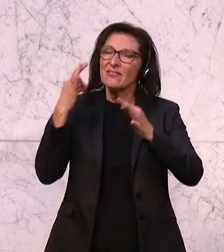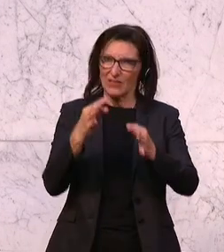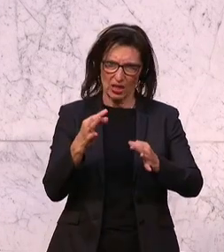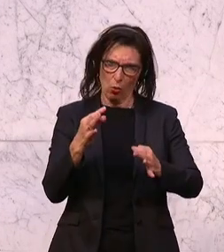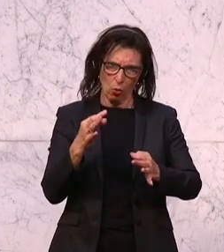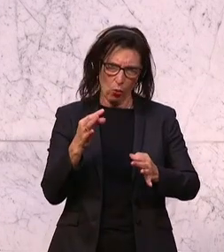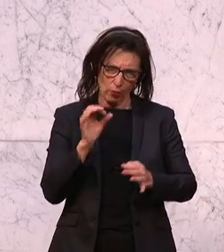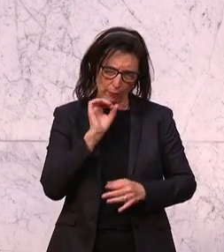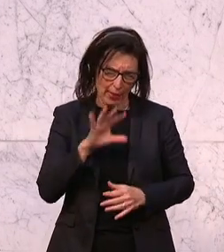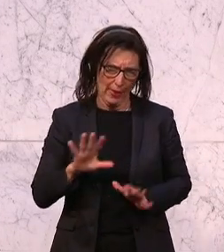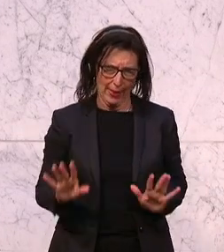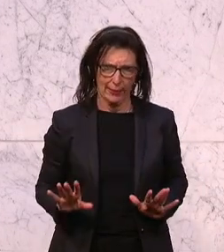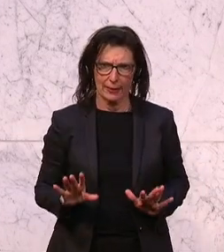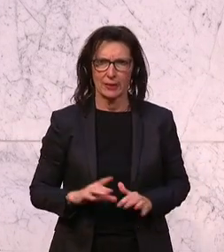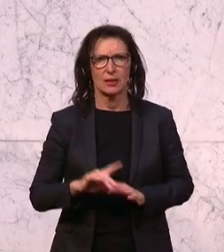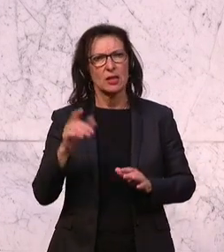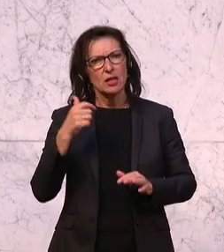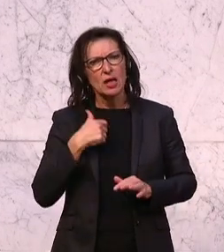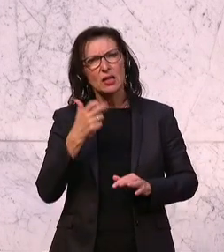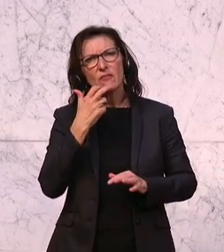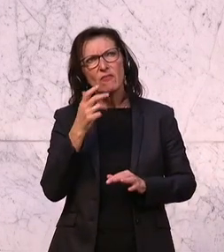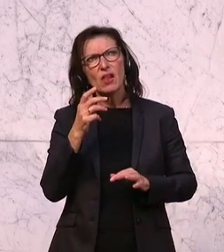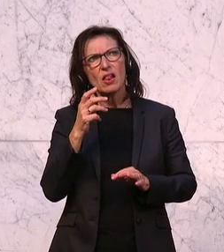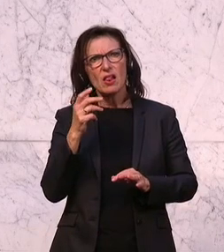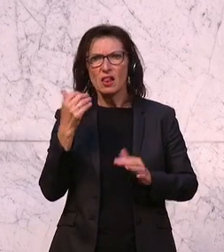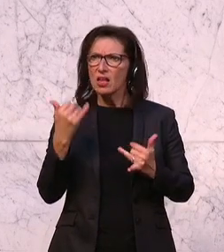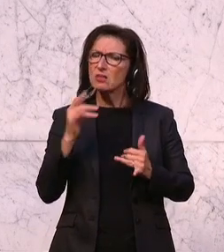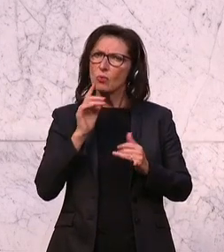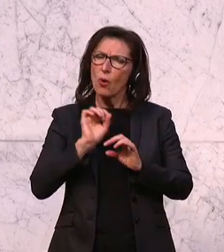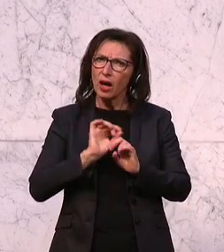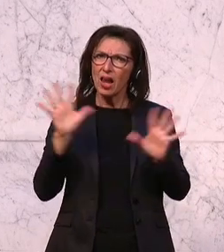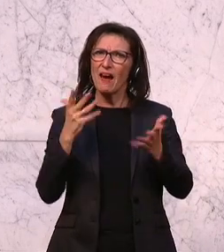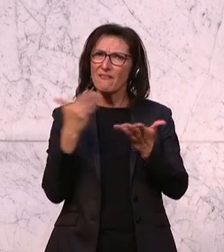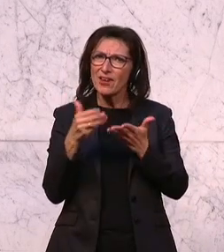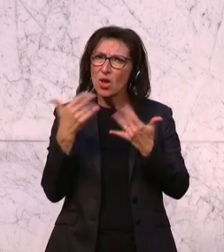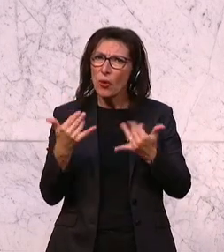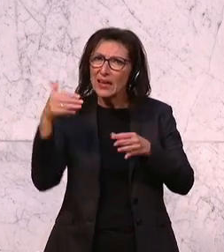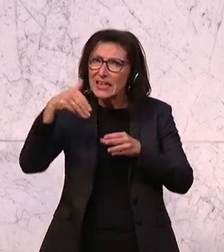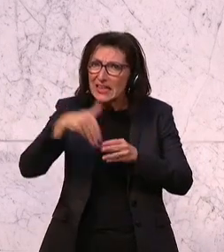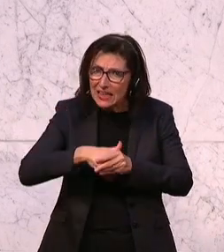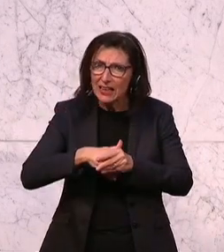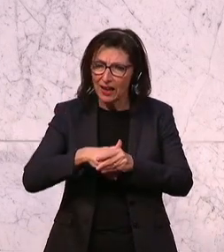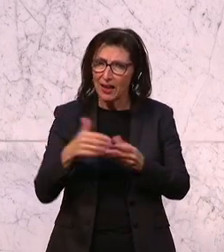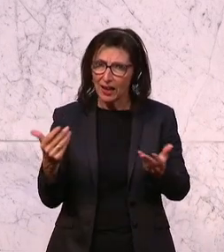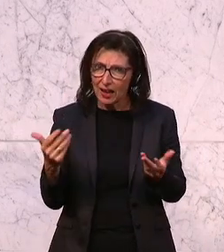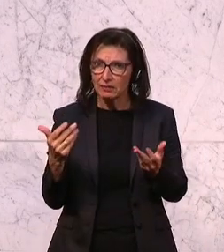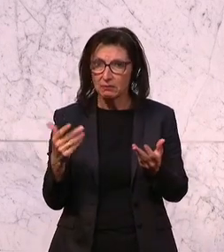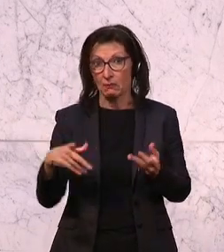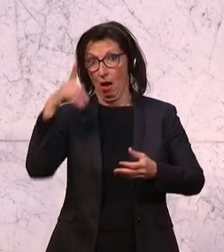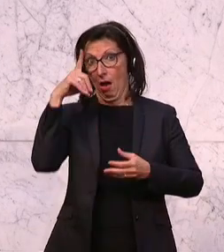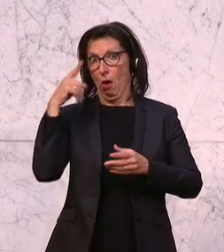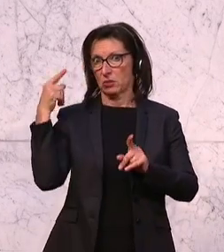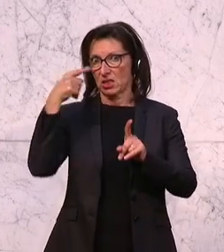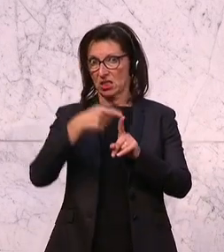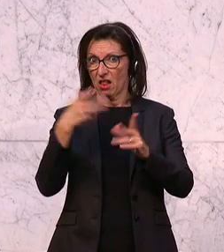Ich denke mir, um auch klarzumachen, worum es heute geht, das Augenmerk liegt auf jeden Fall auf die